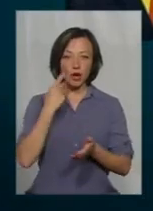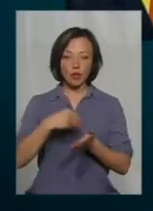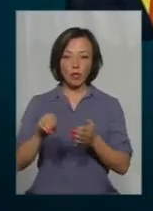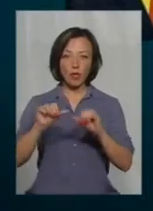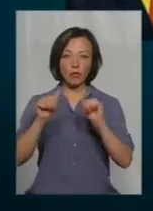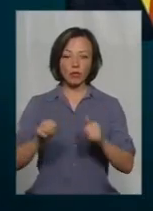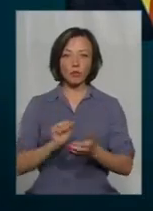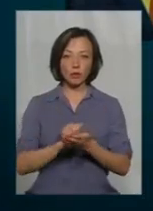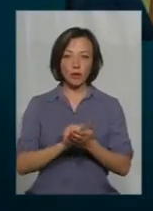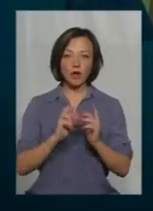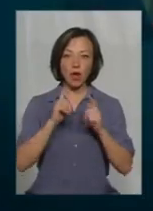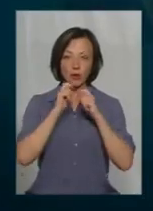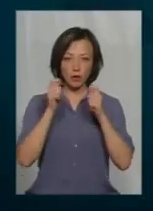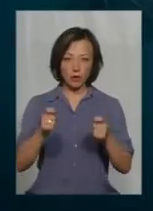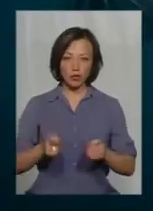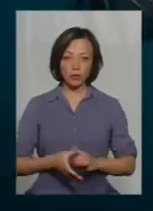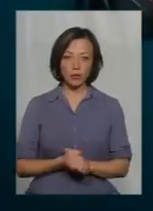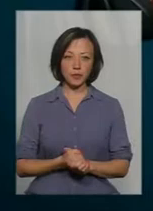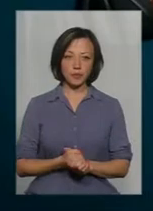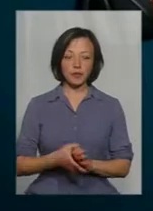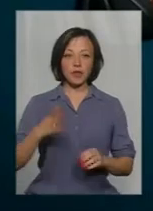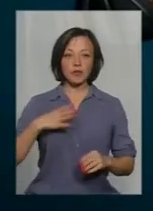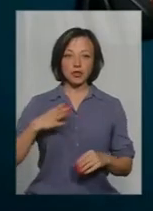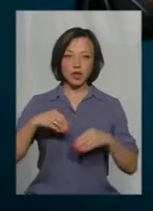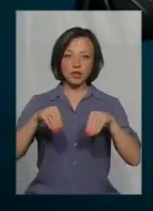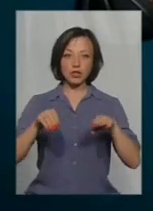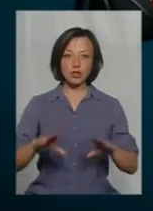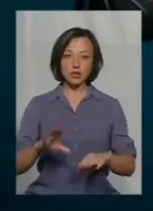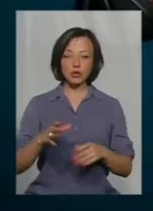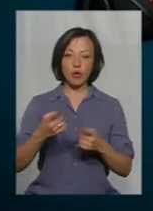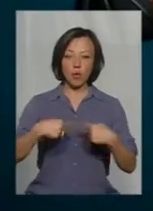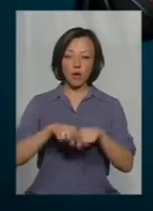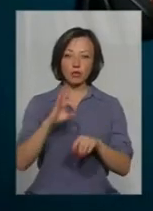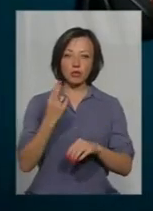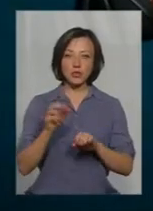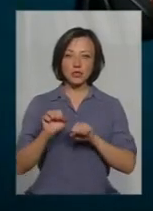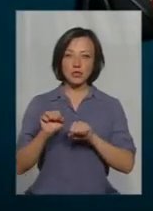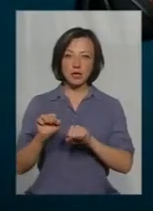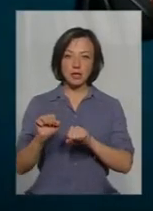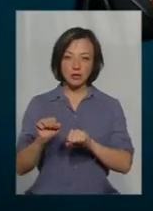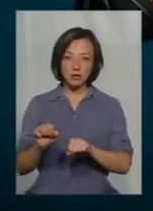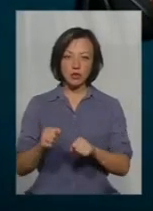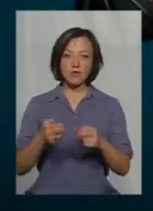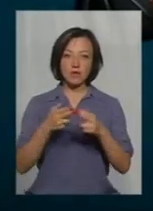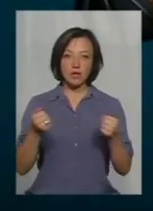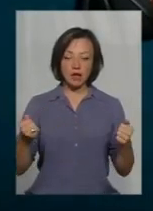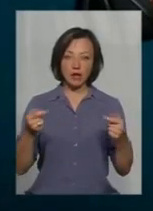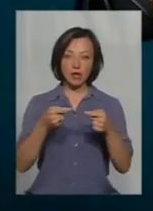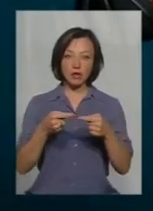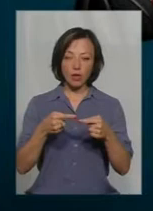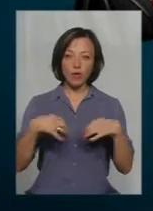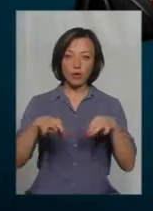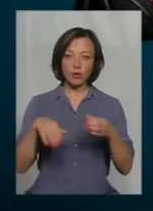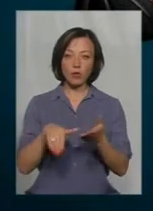оформляють документи як подарунок. Дочекатися рішення органів соціального забезпечення про визнання конкретного автомобіля гуманітарною